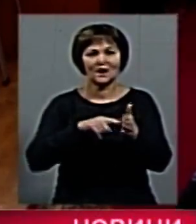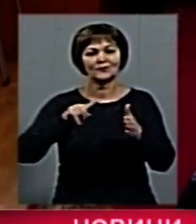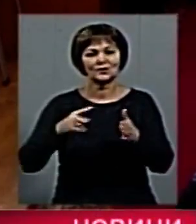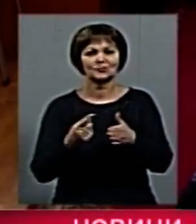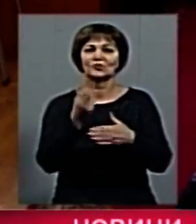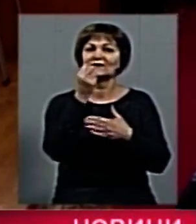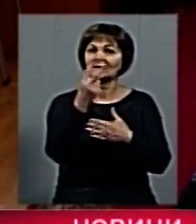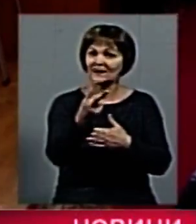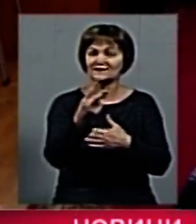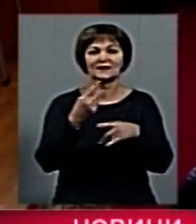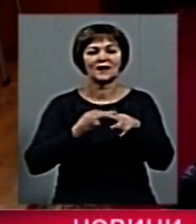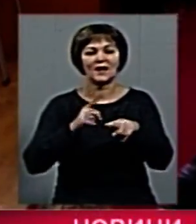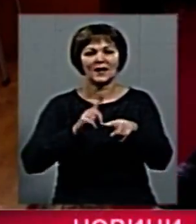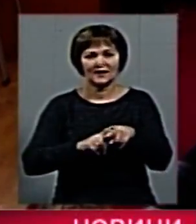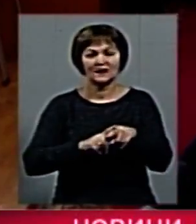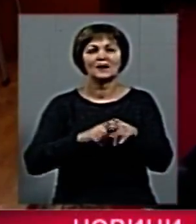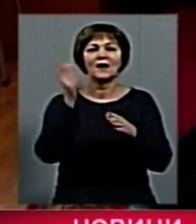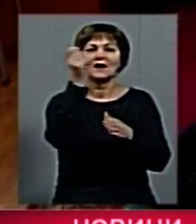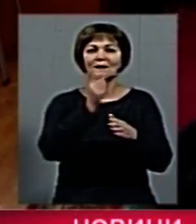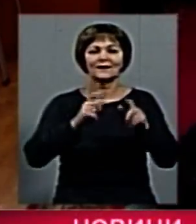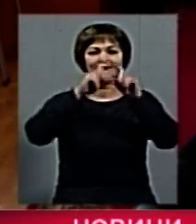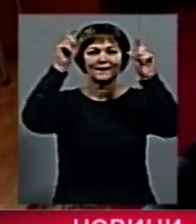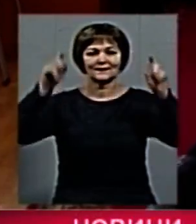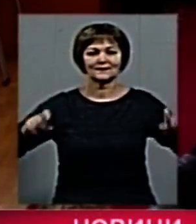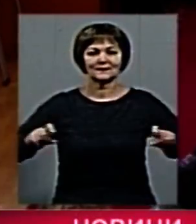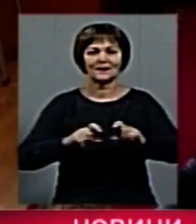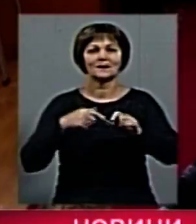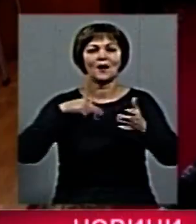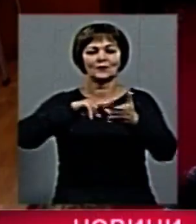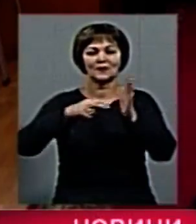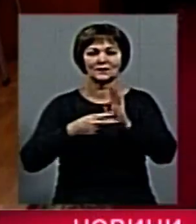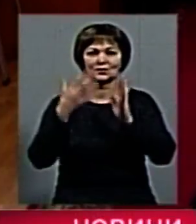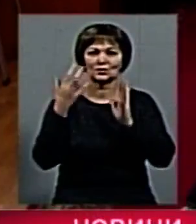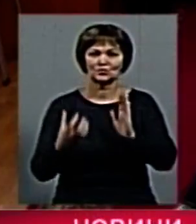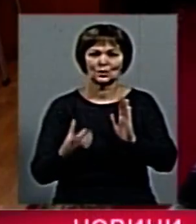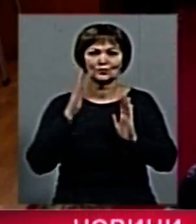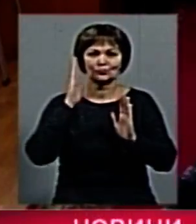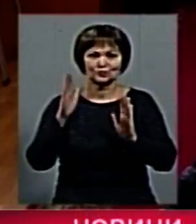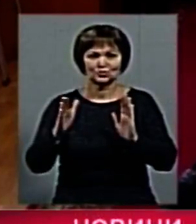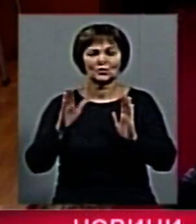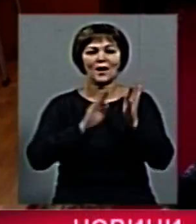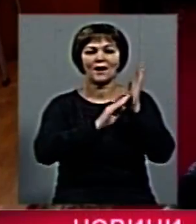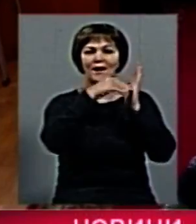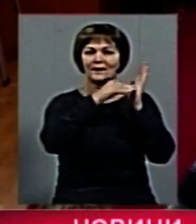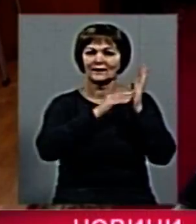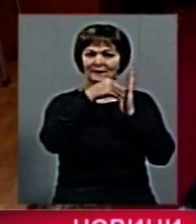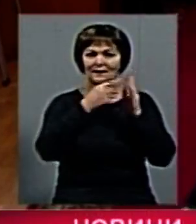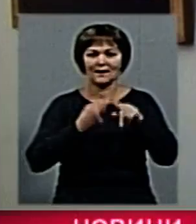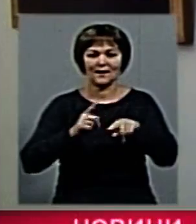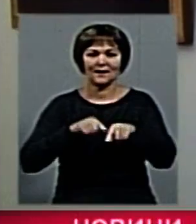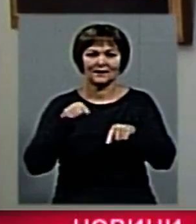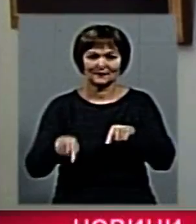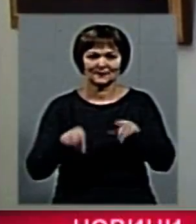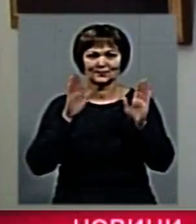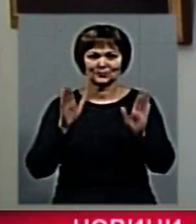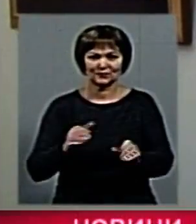12 серії, 12 роботи, так як планирується ще здатньо календаря з цими роботами.